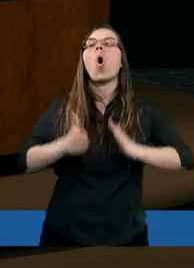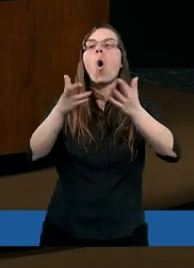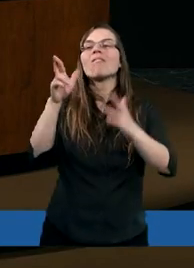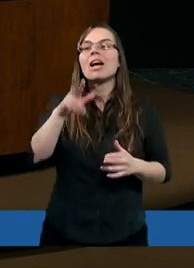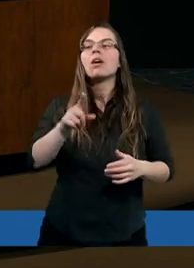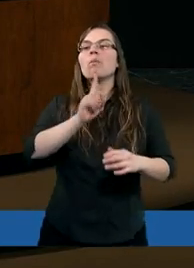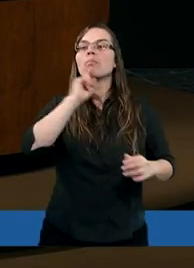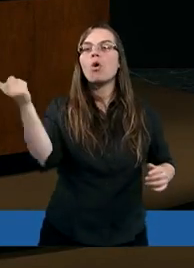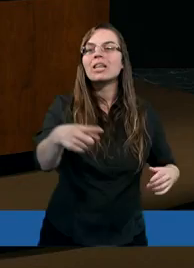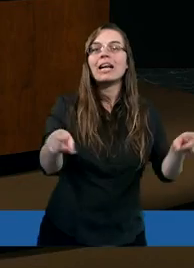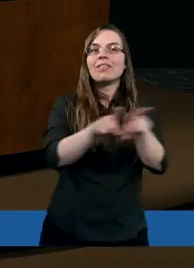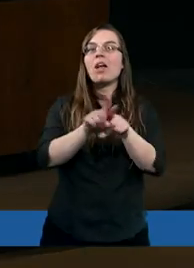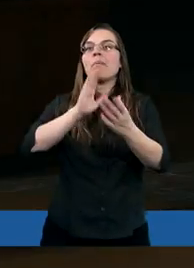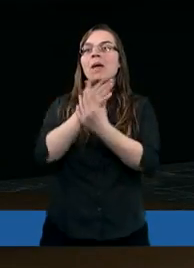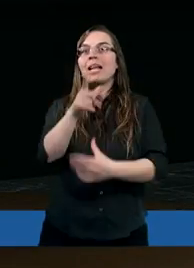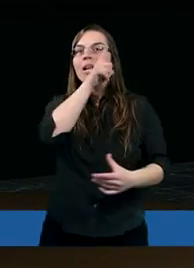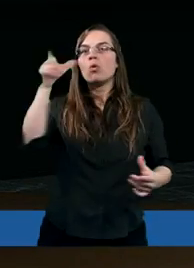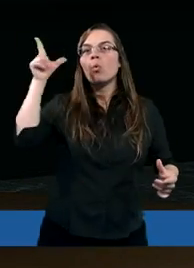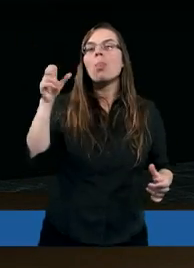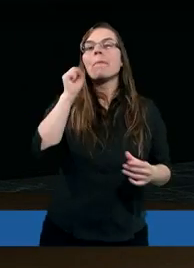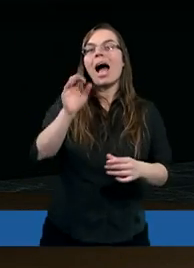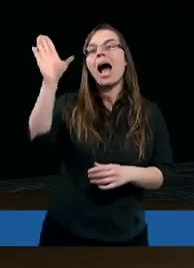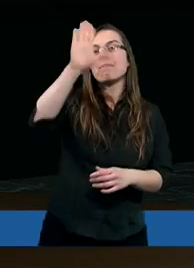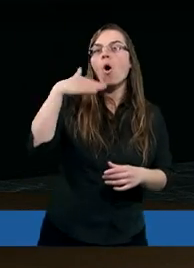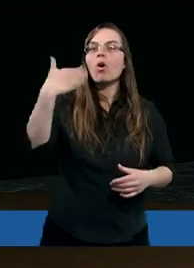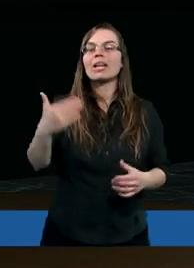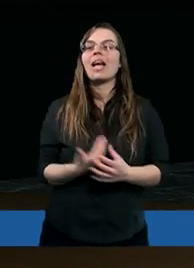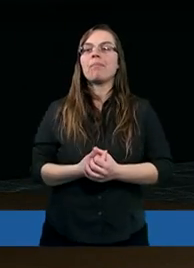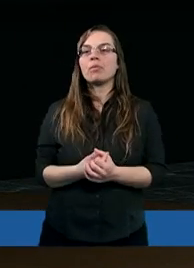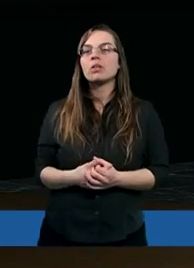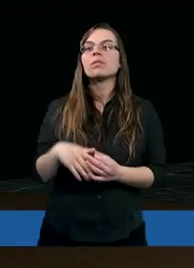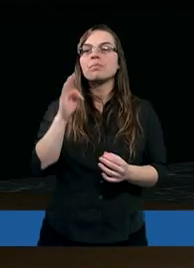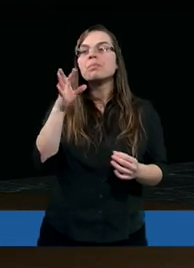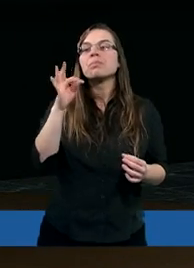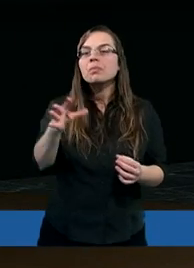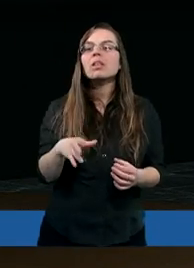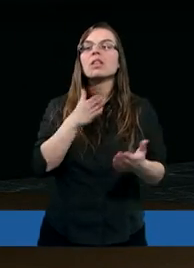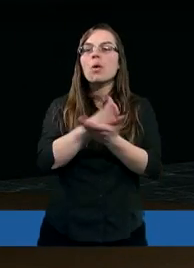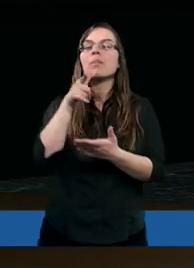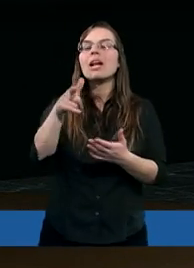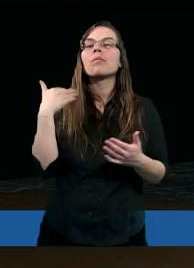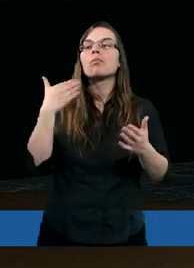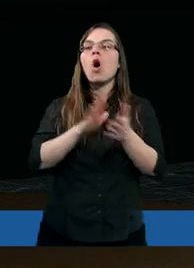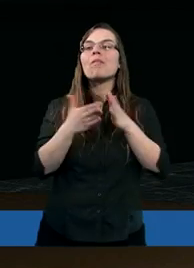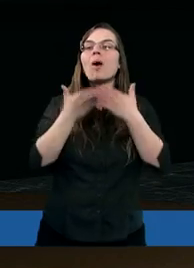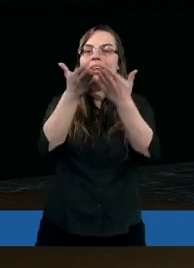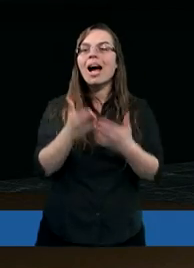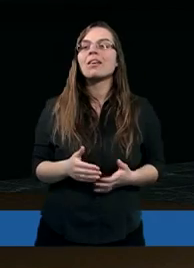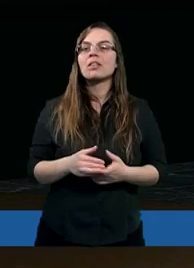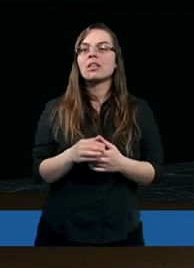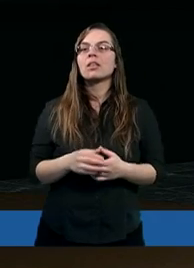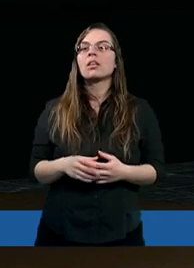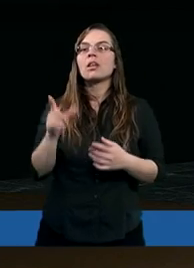No pośrednictwo też między ludem a Bogiem. No tak to było poprzez składanie ofiar głównie.